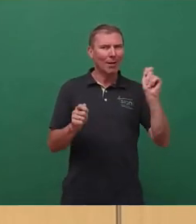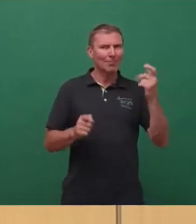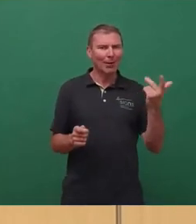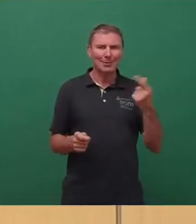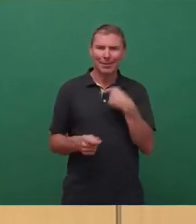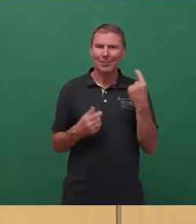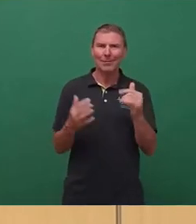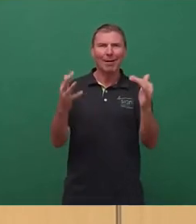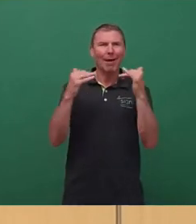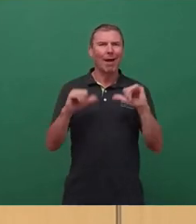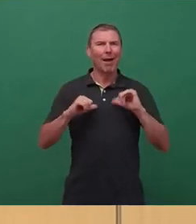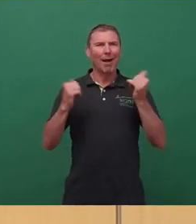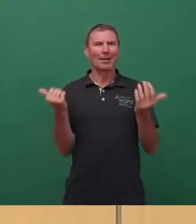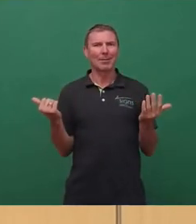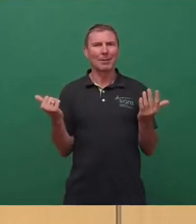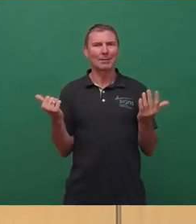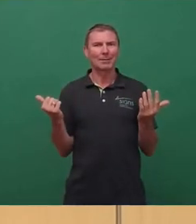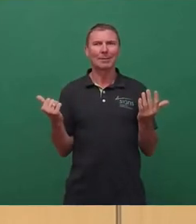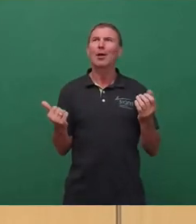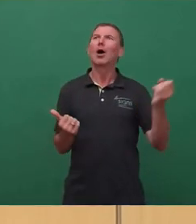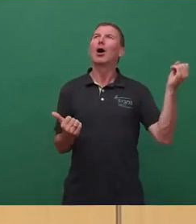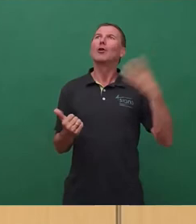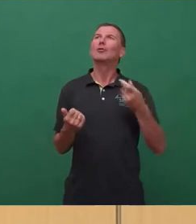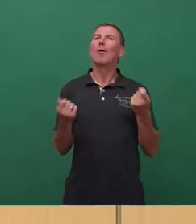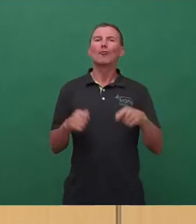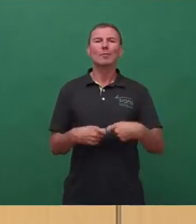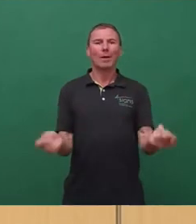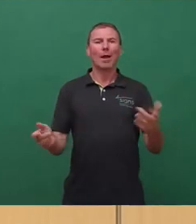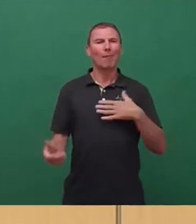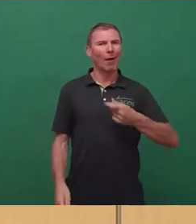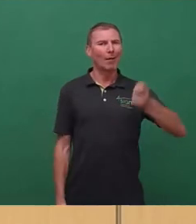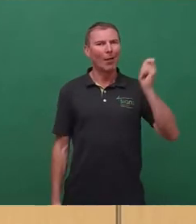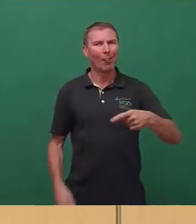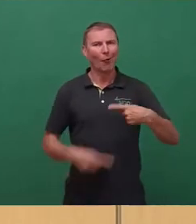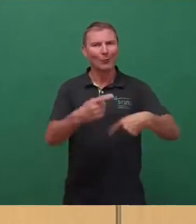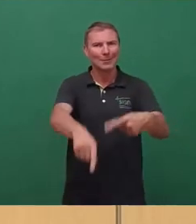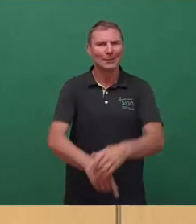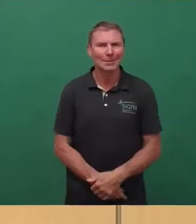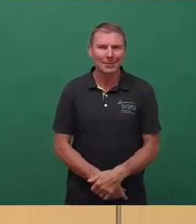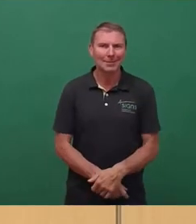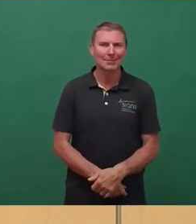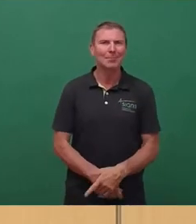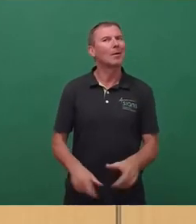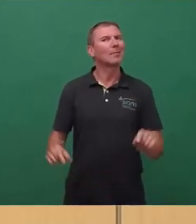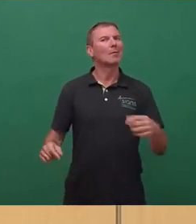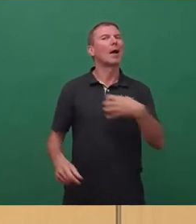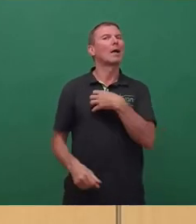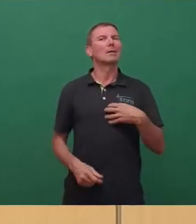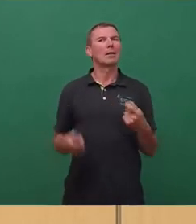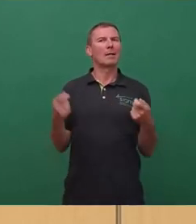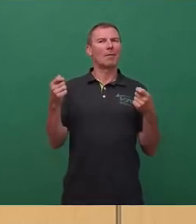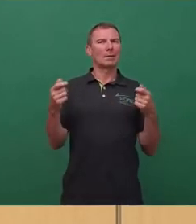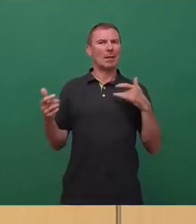der Sommerschlussverkauf hat begonnen. Zumindest was die Dresdner Finanzen angeht.